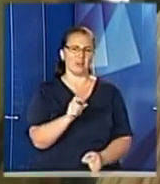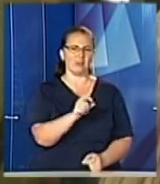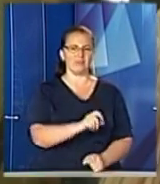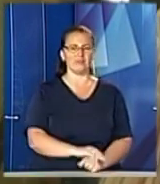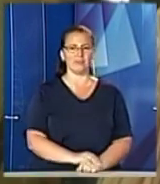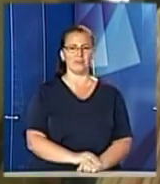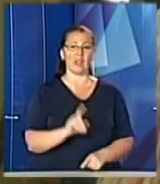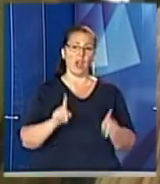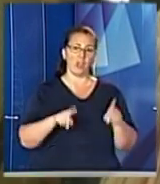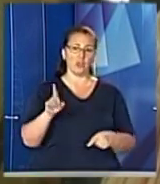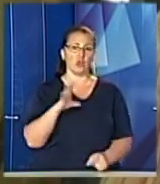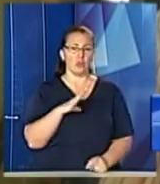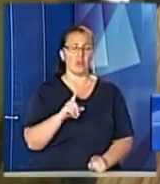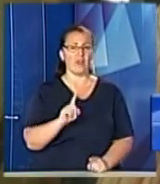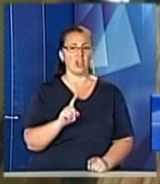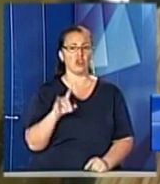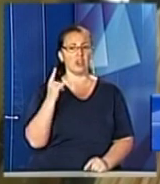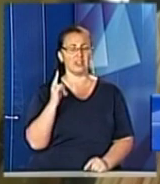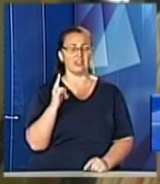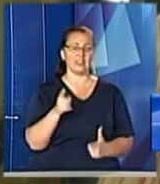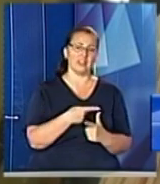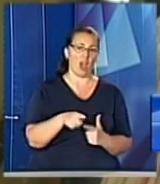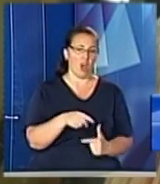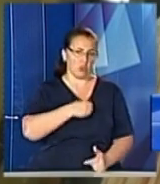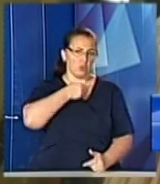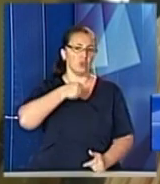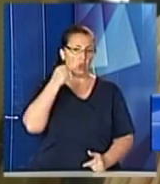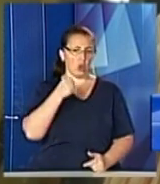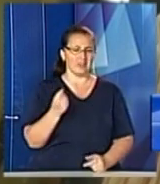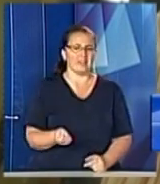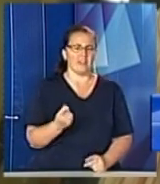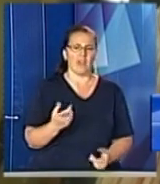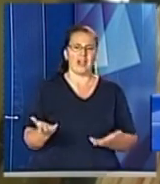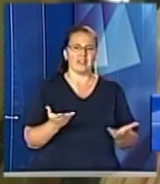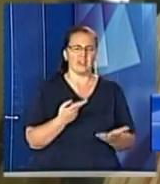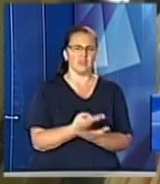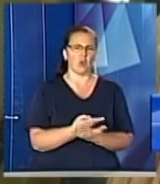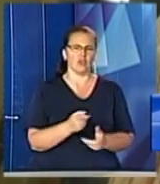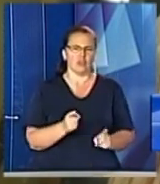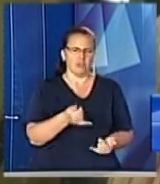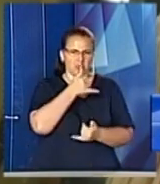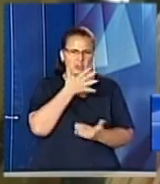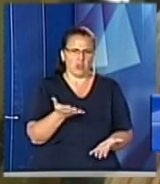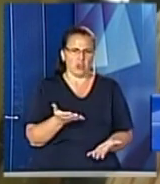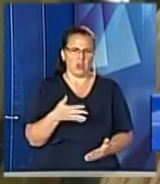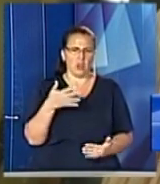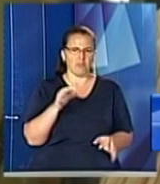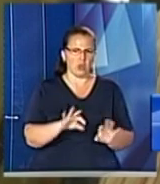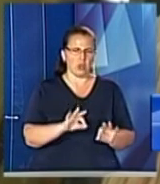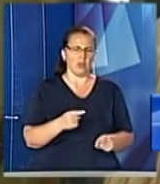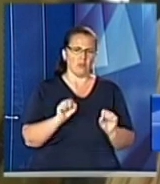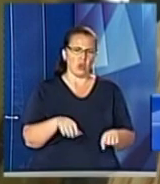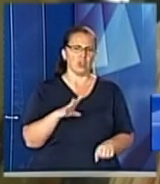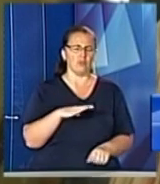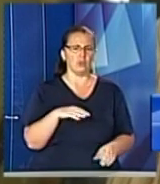Інколи буває, що дитина чи навіть у дорослого з'являються якісь ознаки, які він не може з нічим зв'язати. Це може бути кашель,